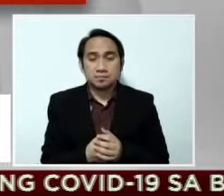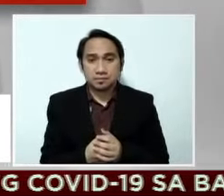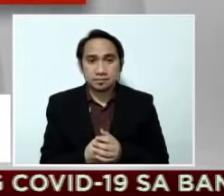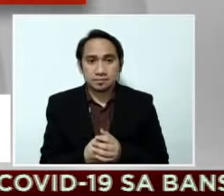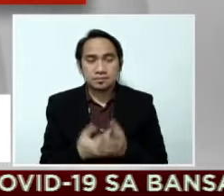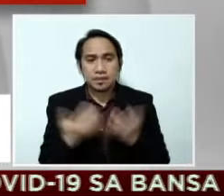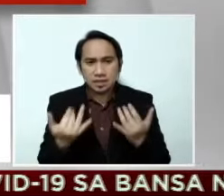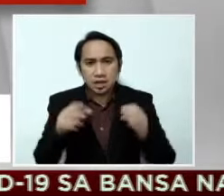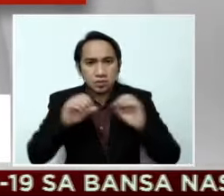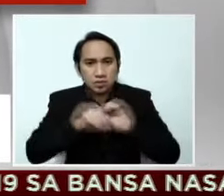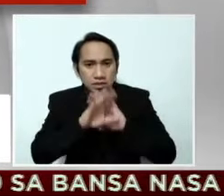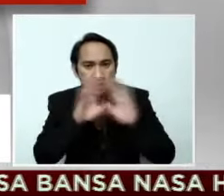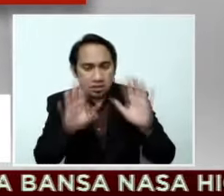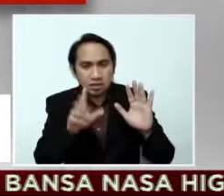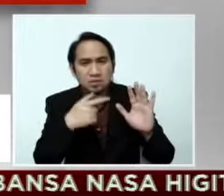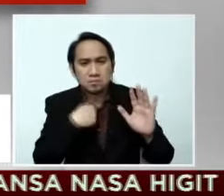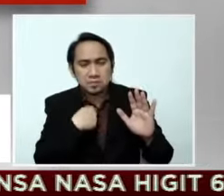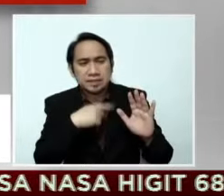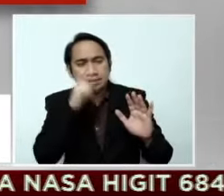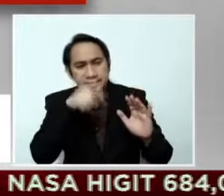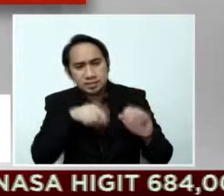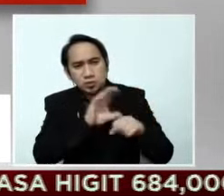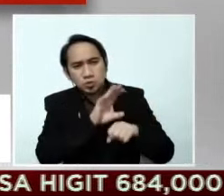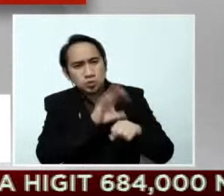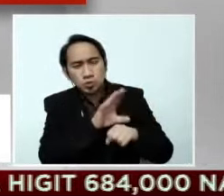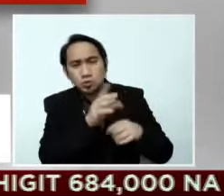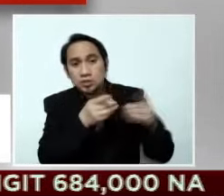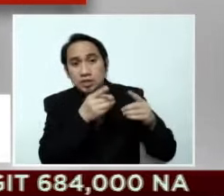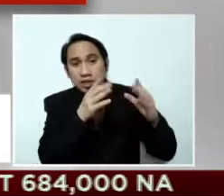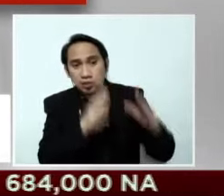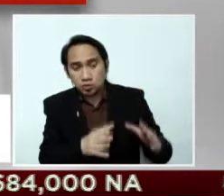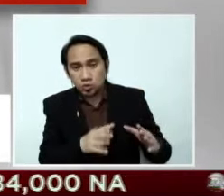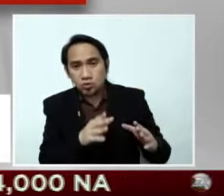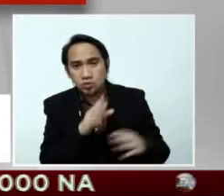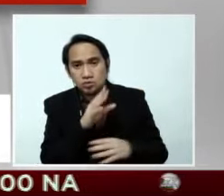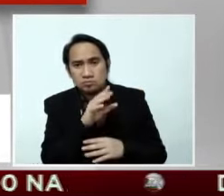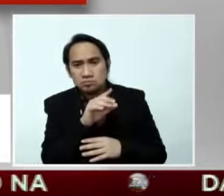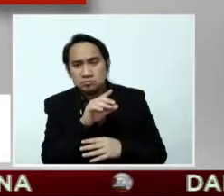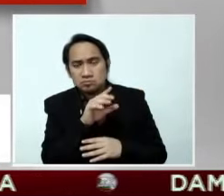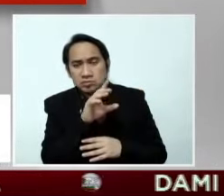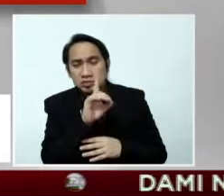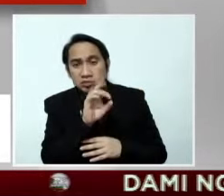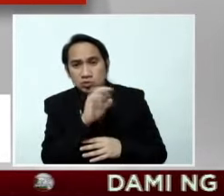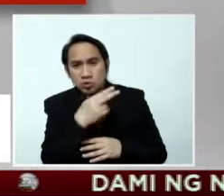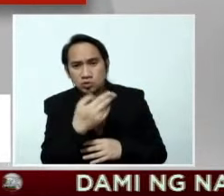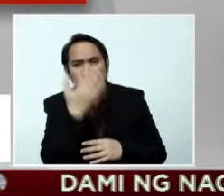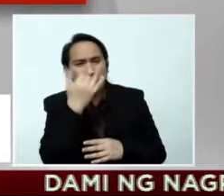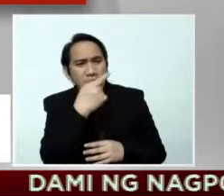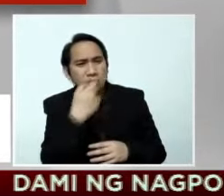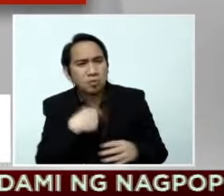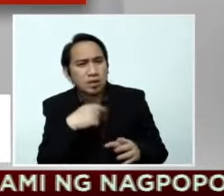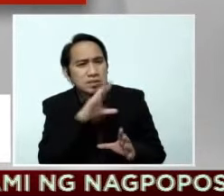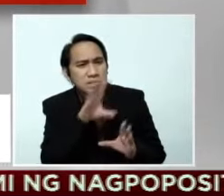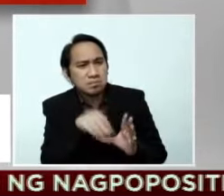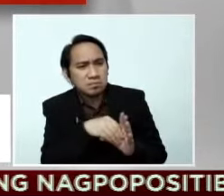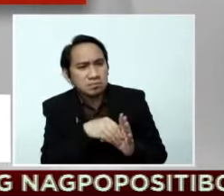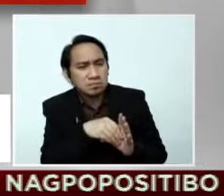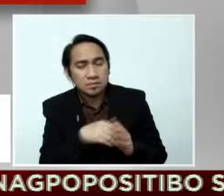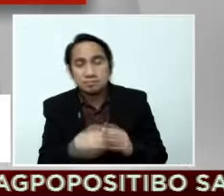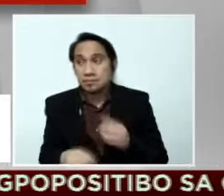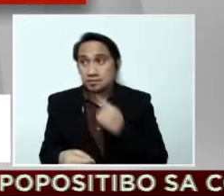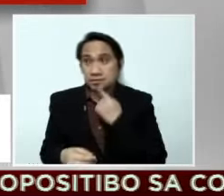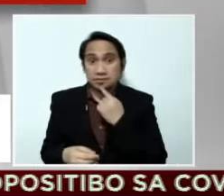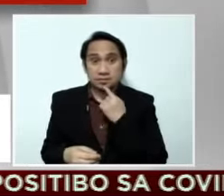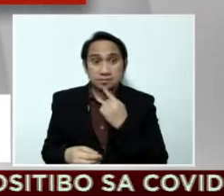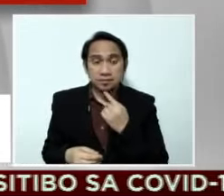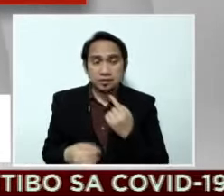sinclear ko pa ito kay Director Vera during the day. Sabi ko, bakit ako kasabay dyan? Eh sabi nila,